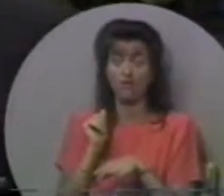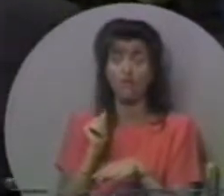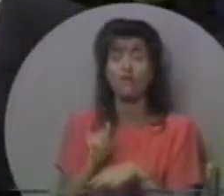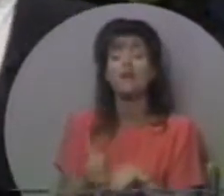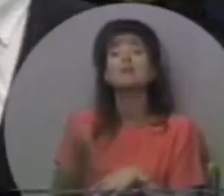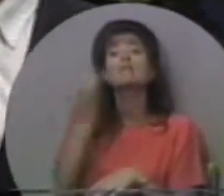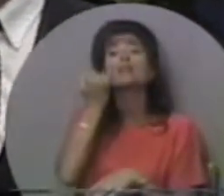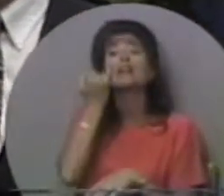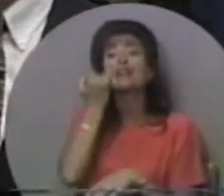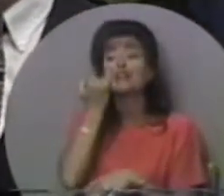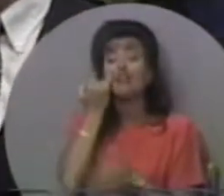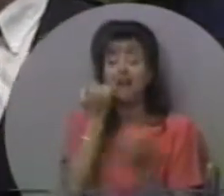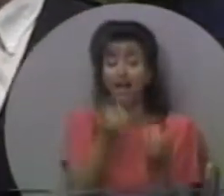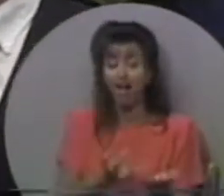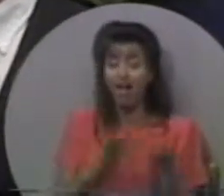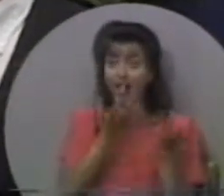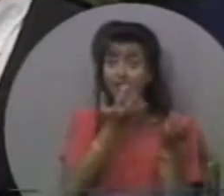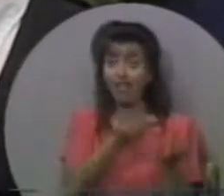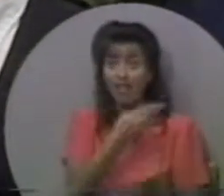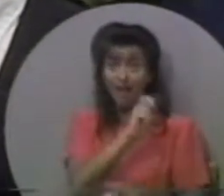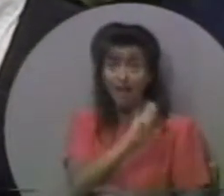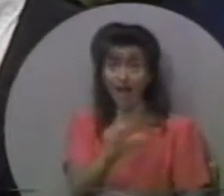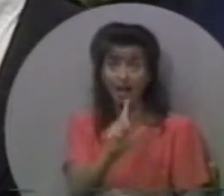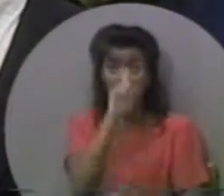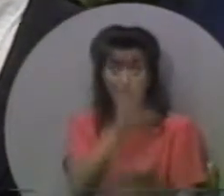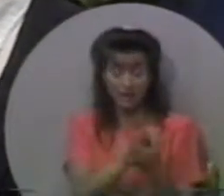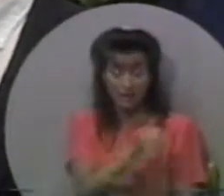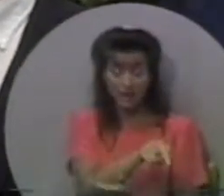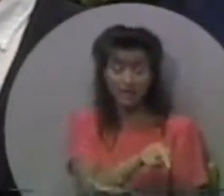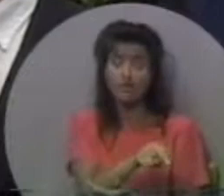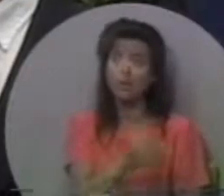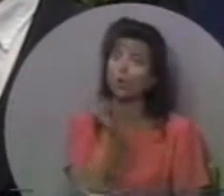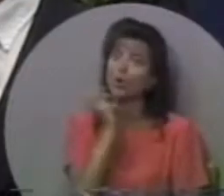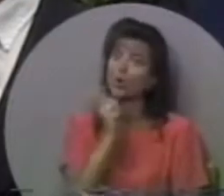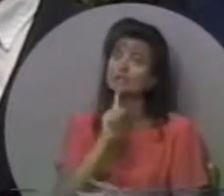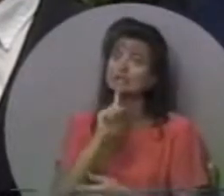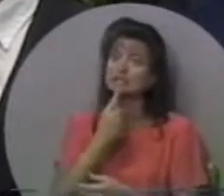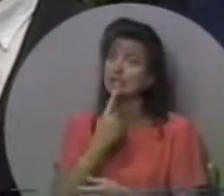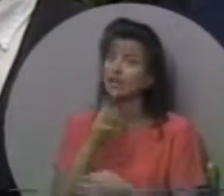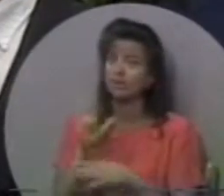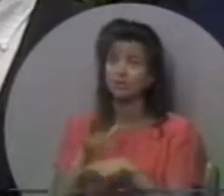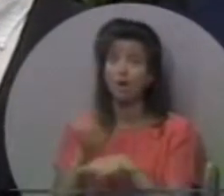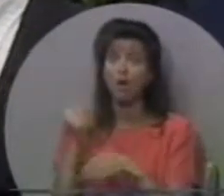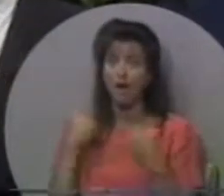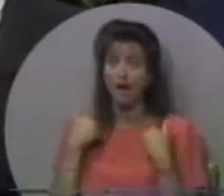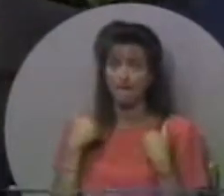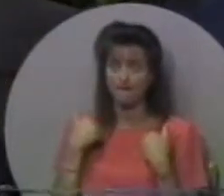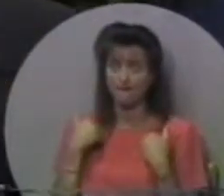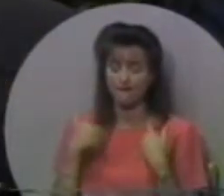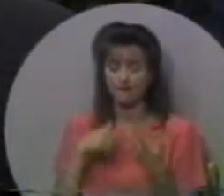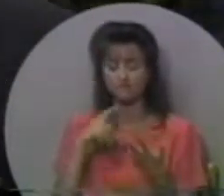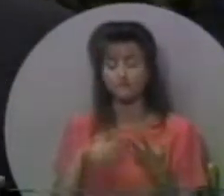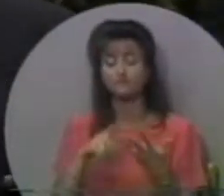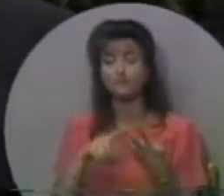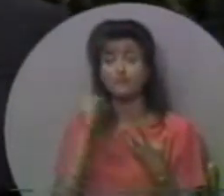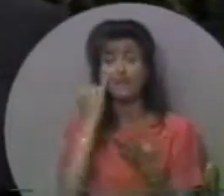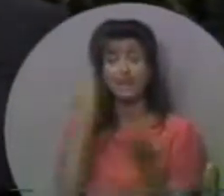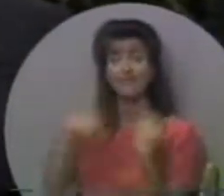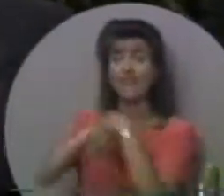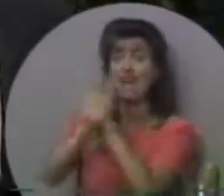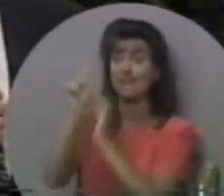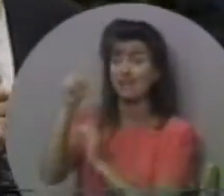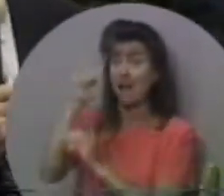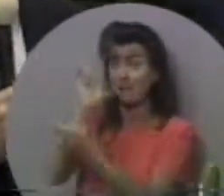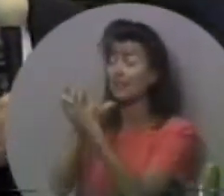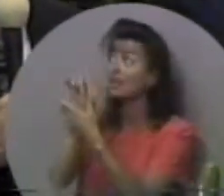Якщо я вірю в пекло, я маю серйозний поклик. Якщо я вірю в